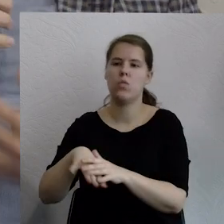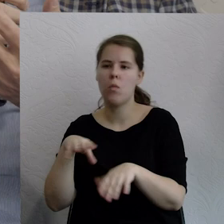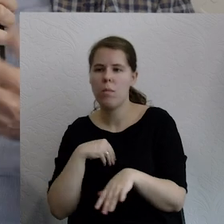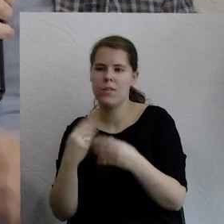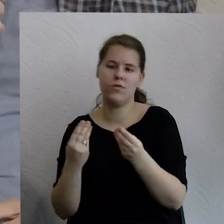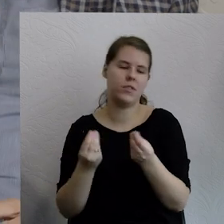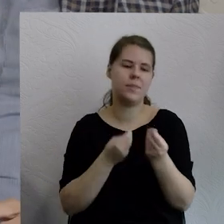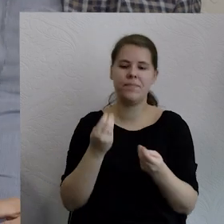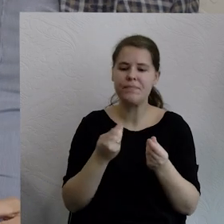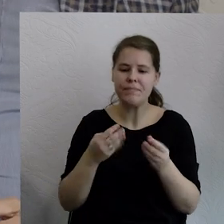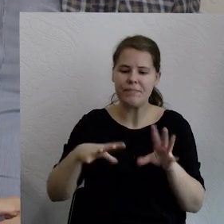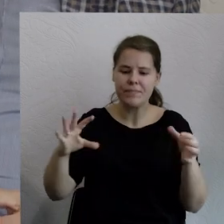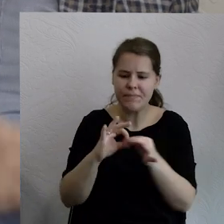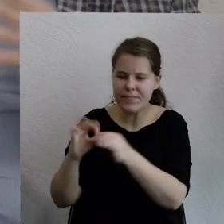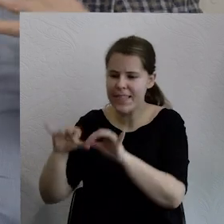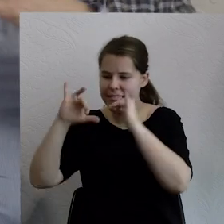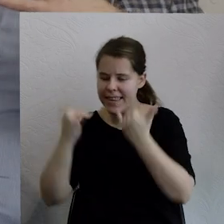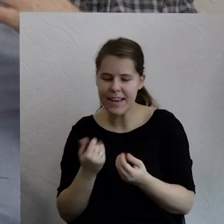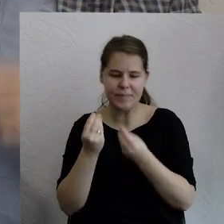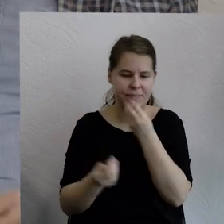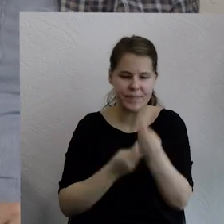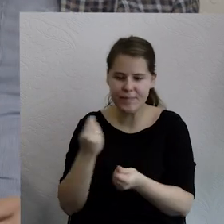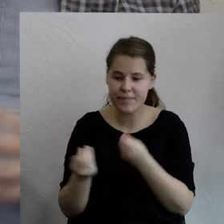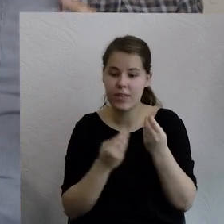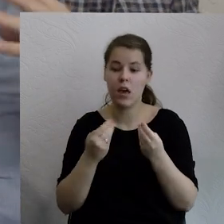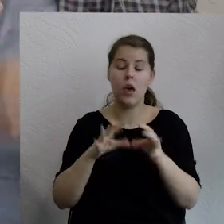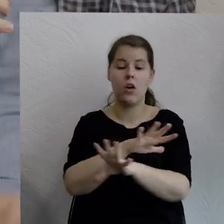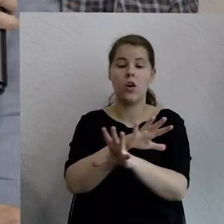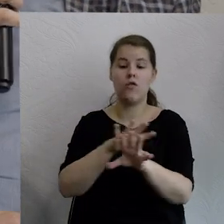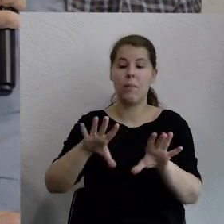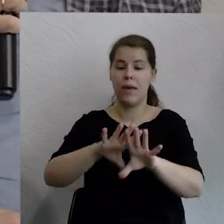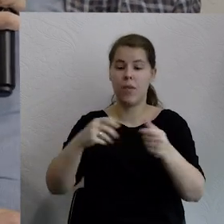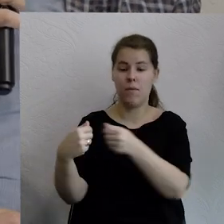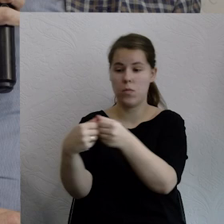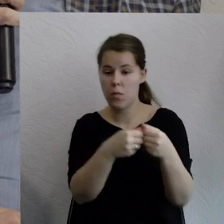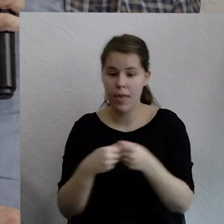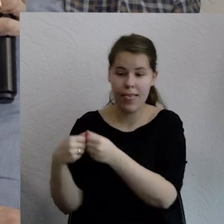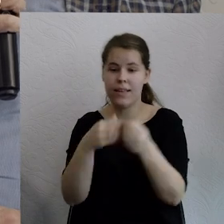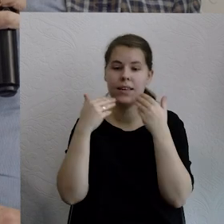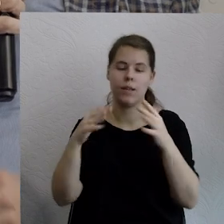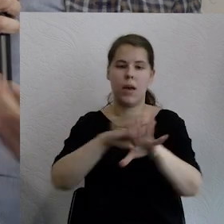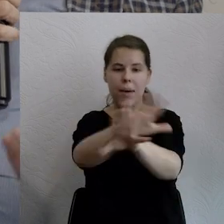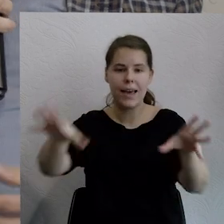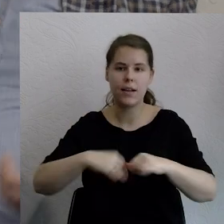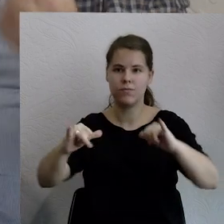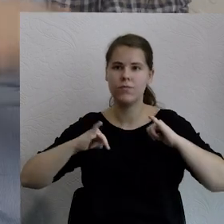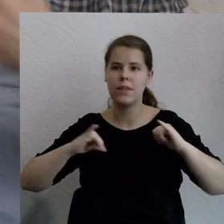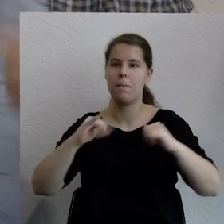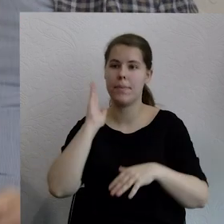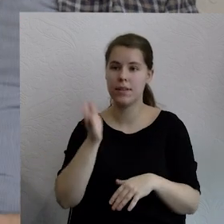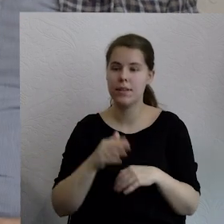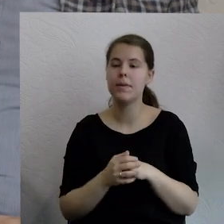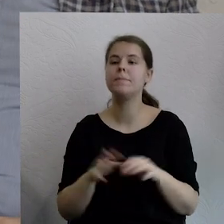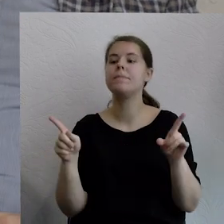wojny, prawda. Jak wspólnie programować działania, które sumują, czy nawet zwiększają siłę poszczególnych państw. I kończę właśnie